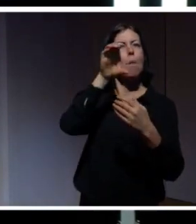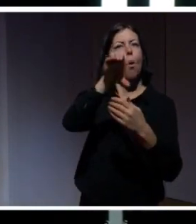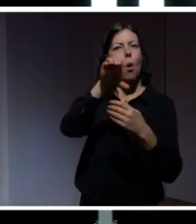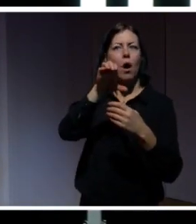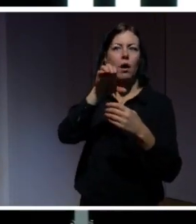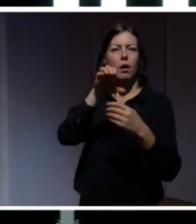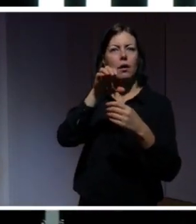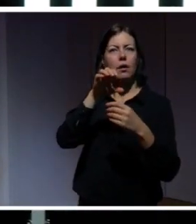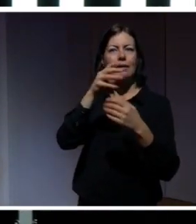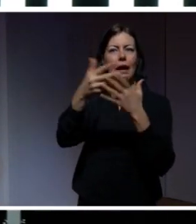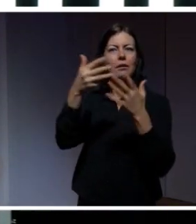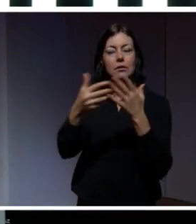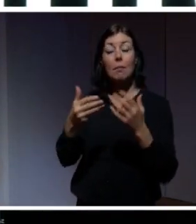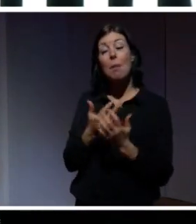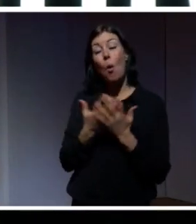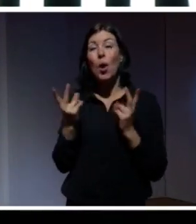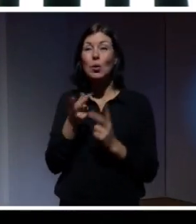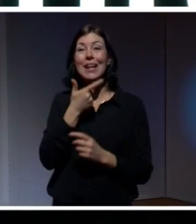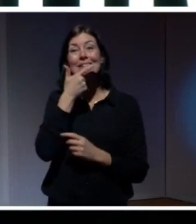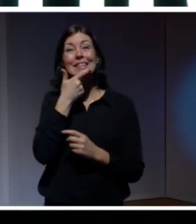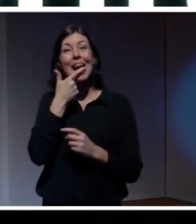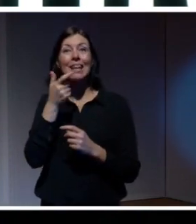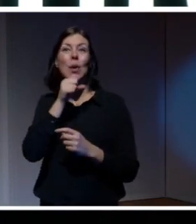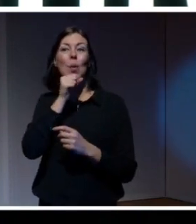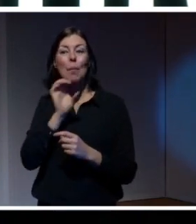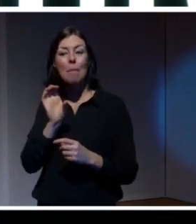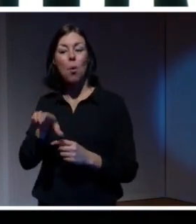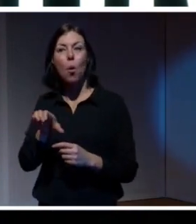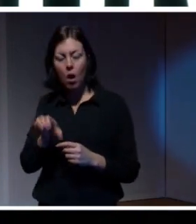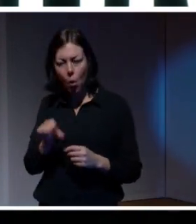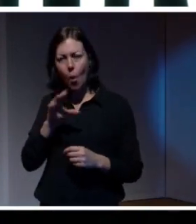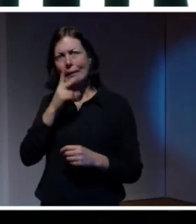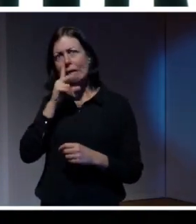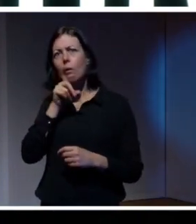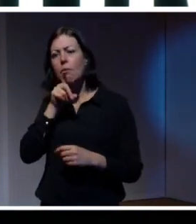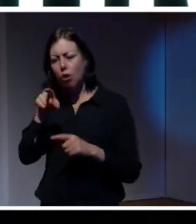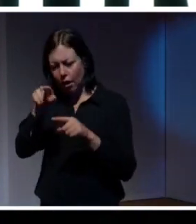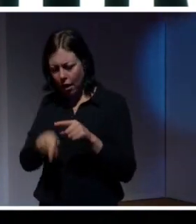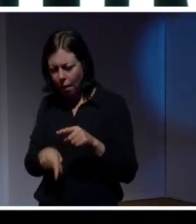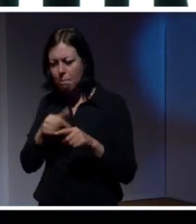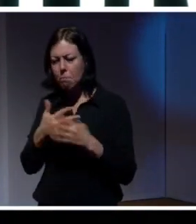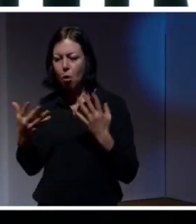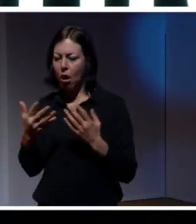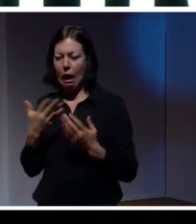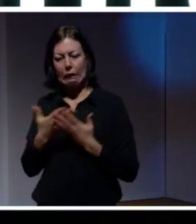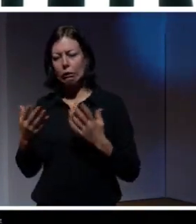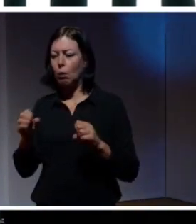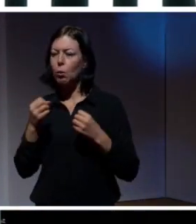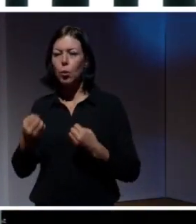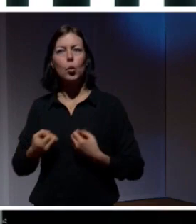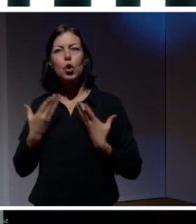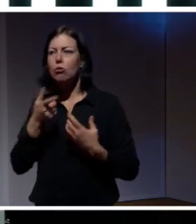gjorde en skrattande gubbe. tittar man i kommentarerna så är det ganska många som inte uttrycker en oro över det som står där, utan